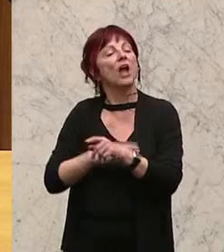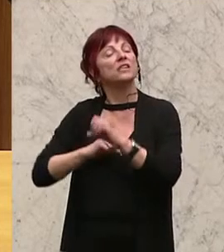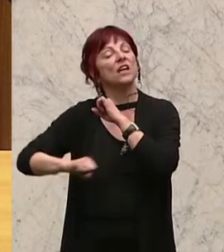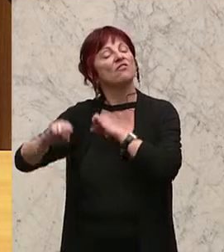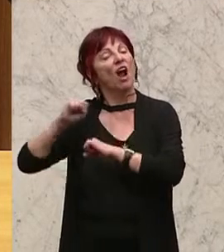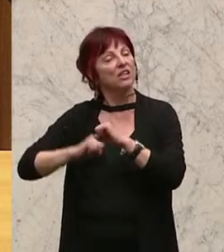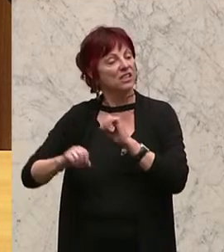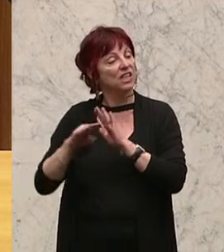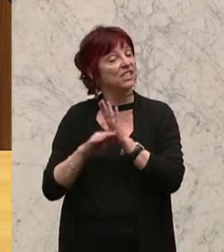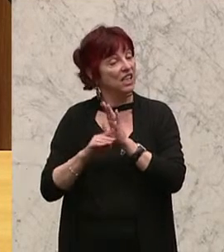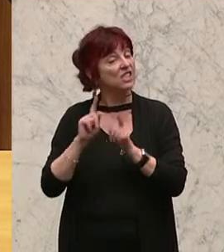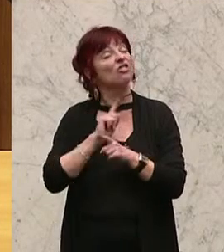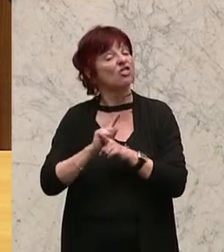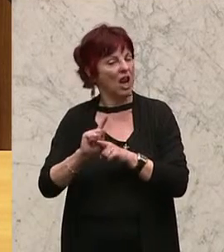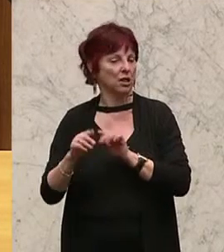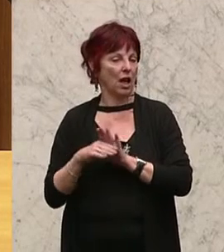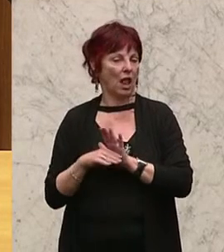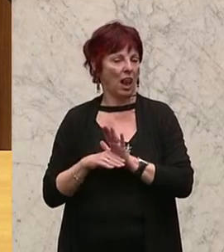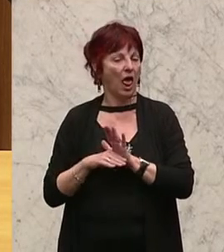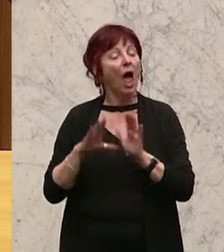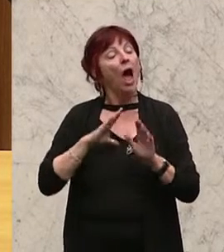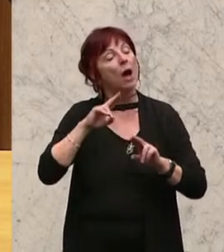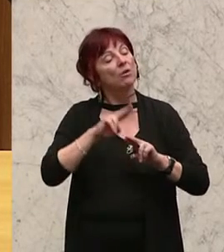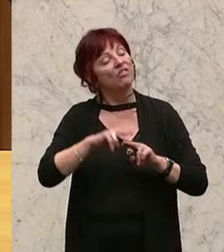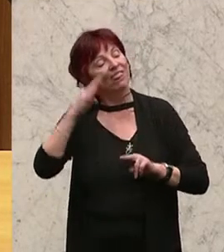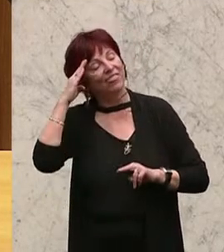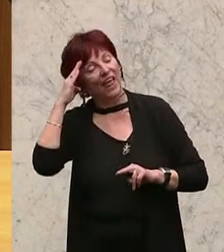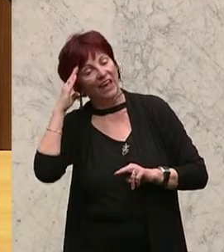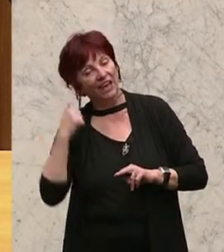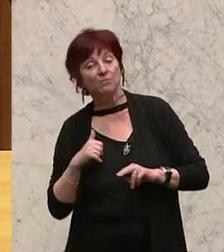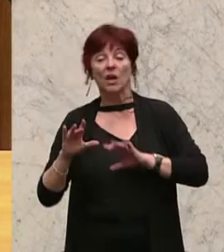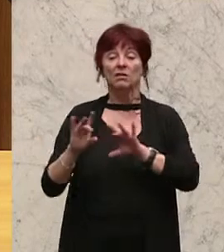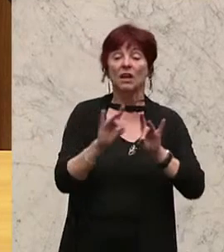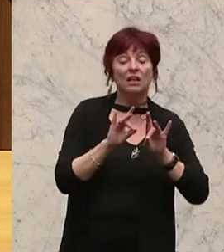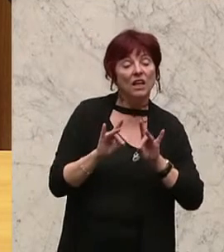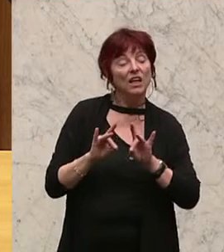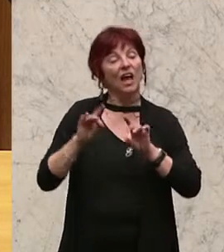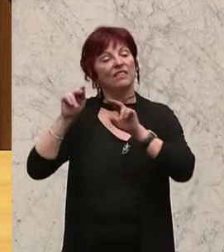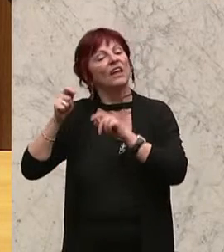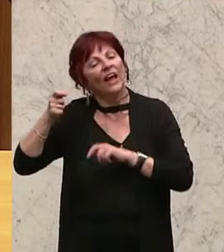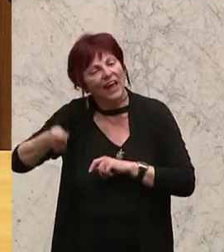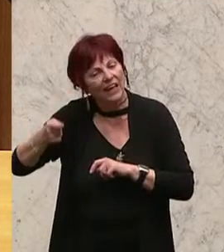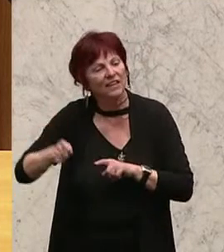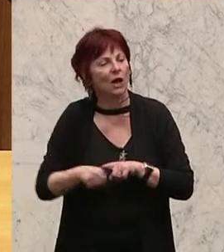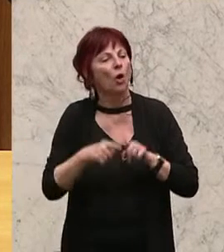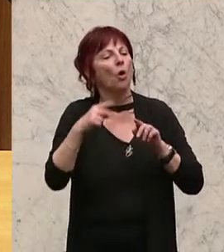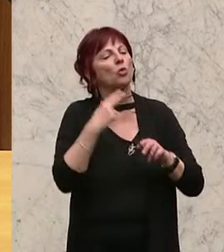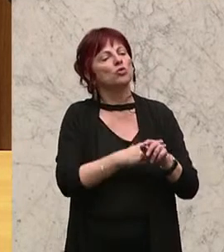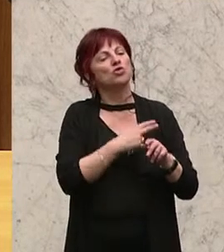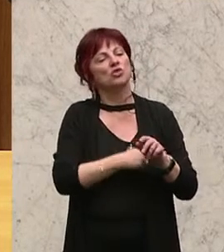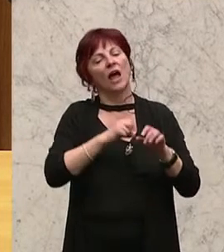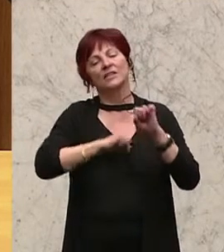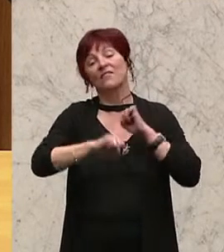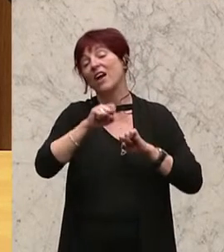Regelung. Bedenkt man aber, dass die Tätigkeit als Richter oder Staatsanwalt dem absoluten Kernbereich der